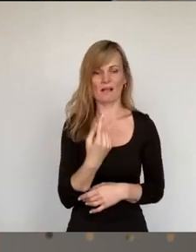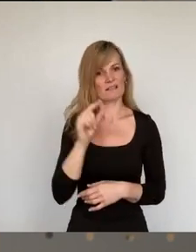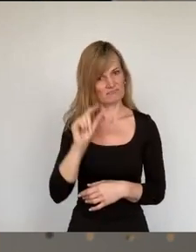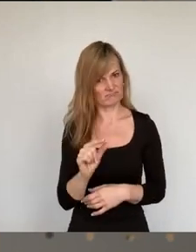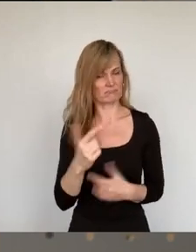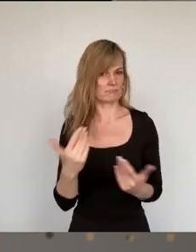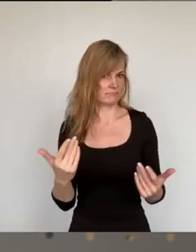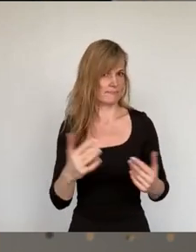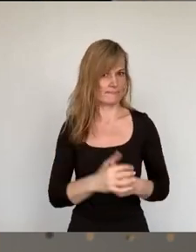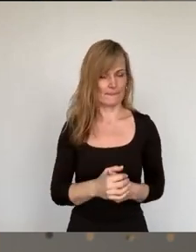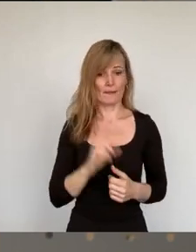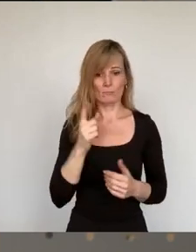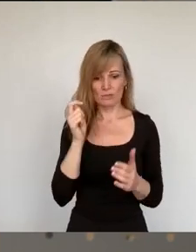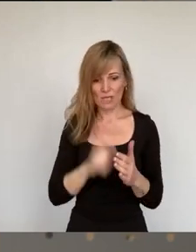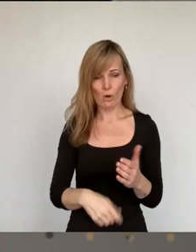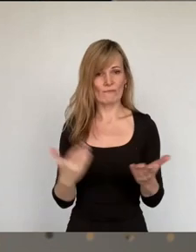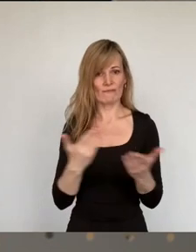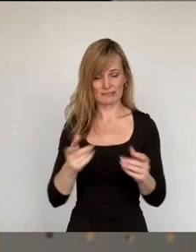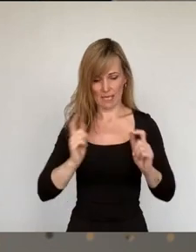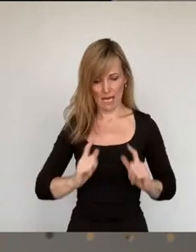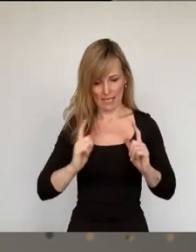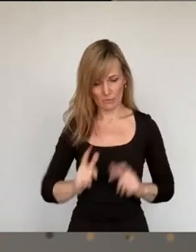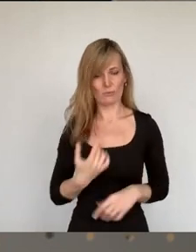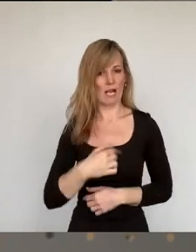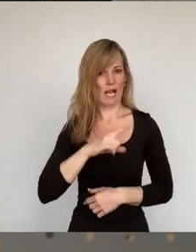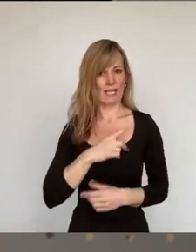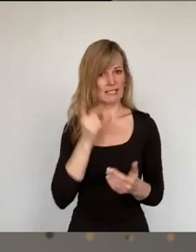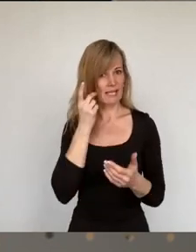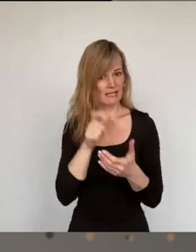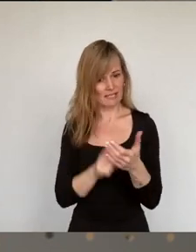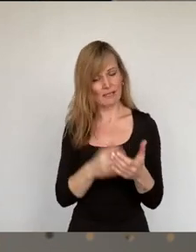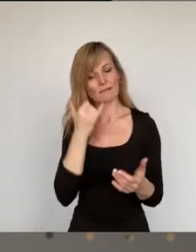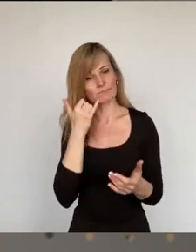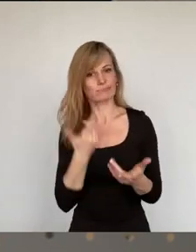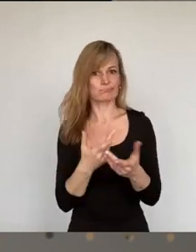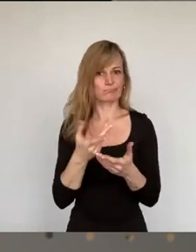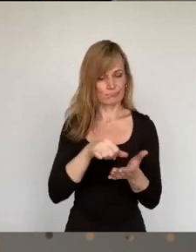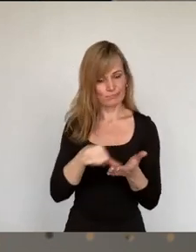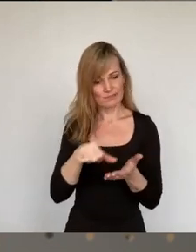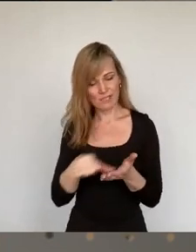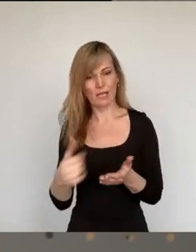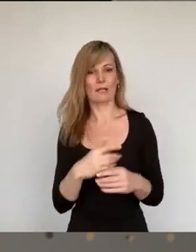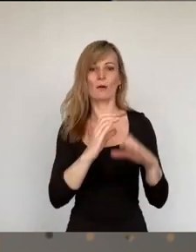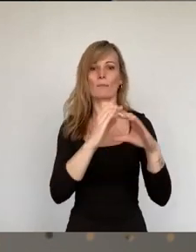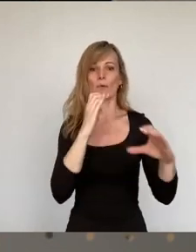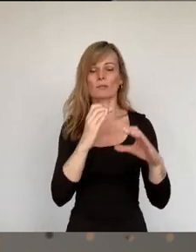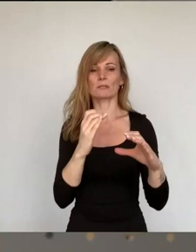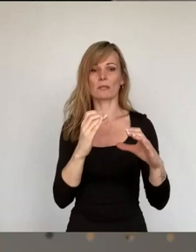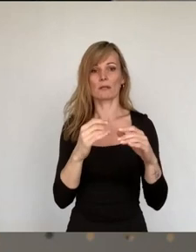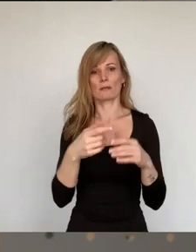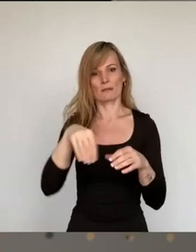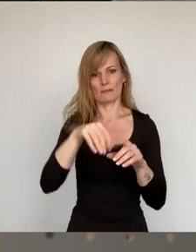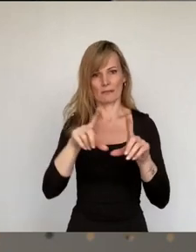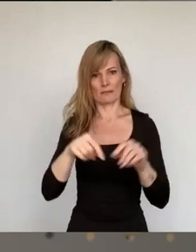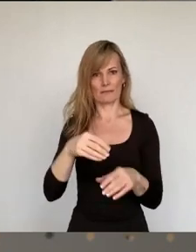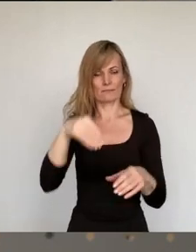man davon Kleidung kaufen muss, das eigene Telefon bezahlen, ein Busticket kaufen, um zum Beispiel zum Sprachkurs zu fahren, vielleicht auch noch